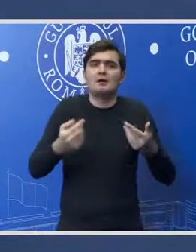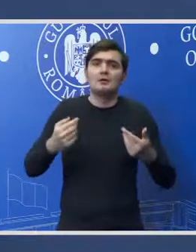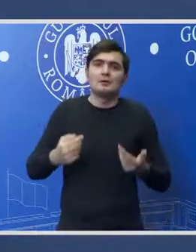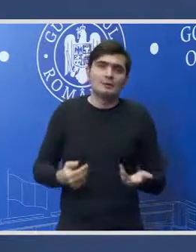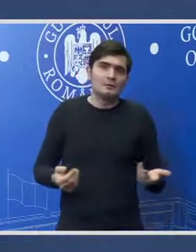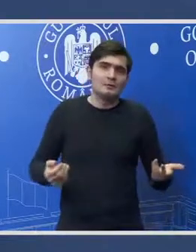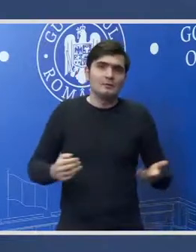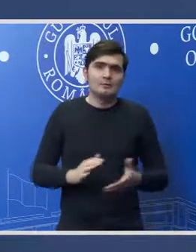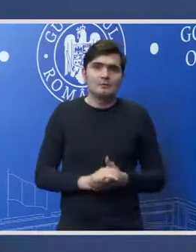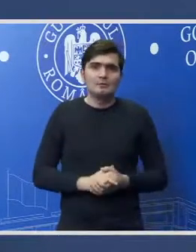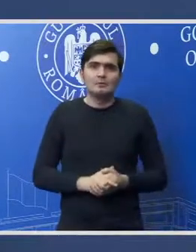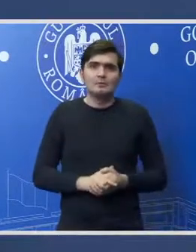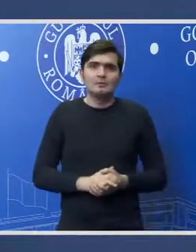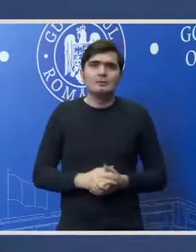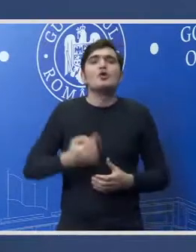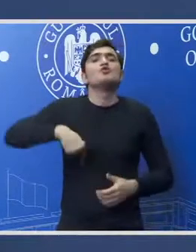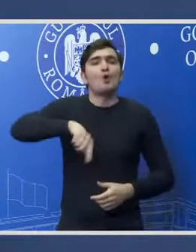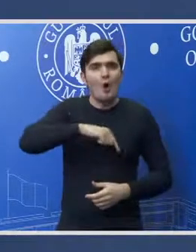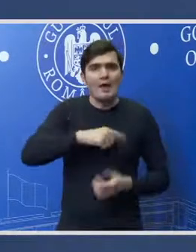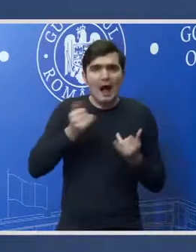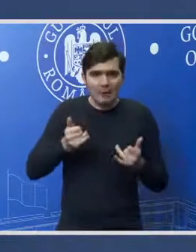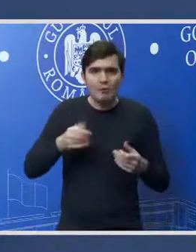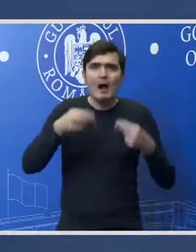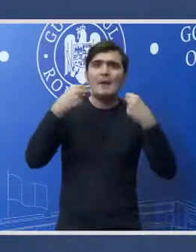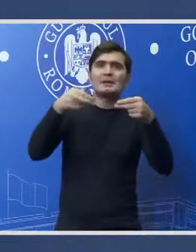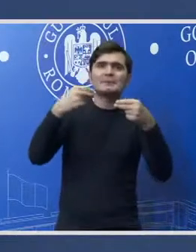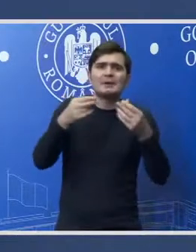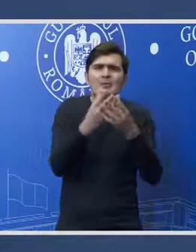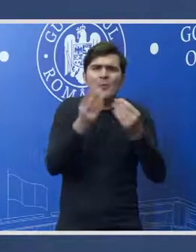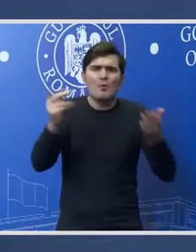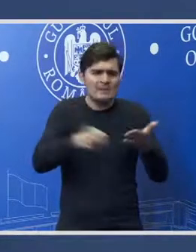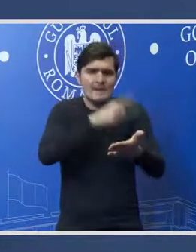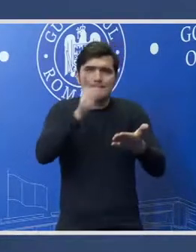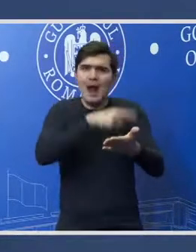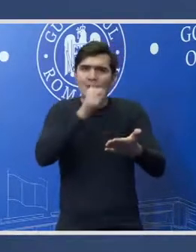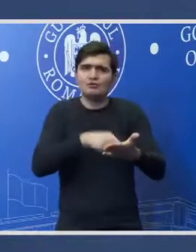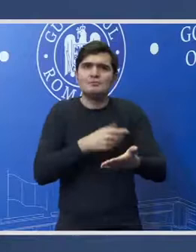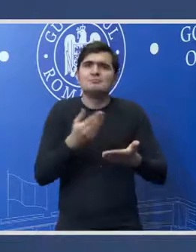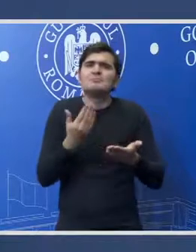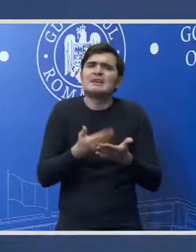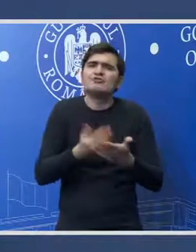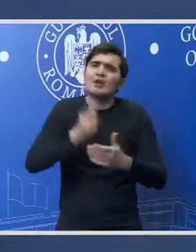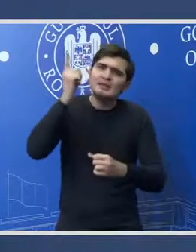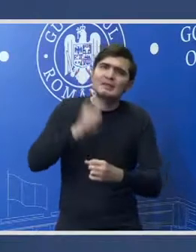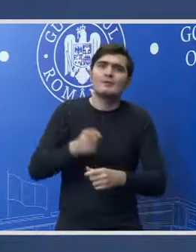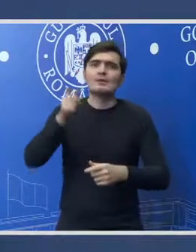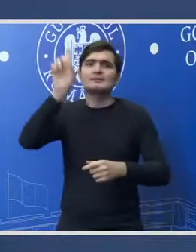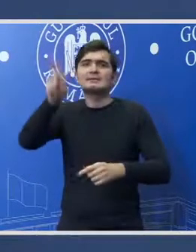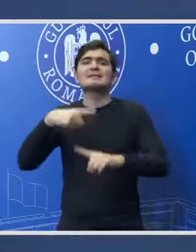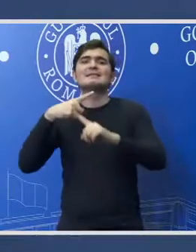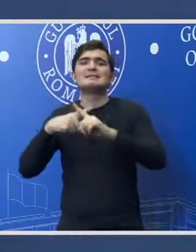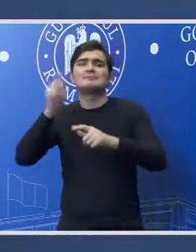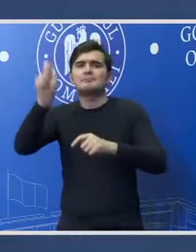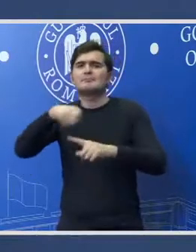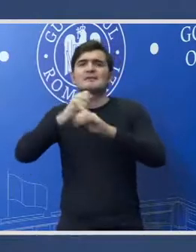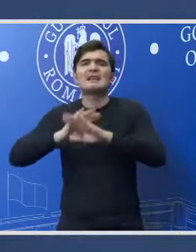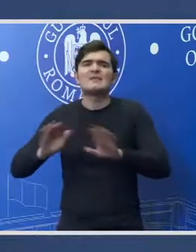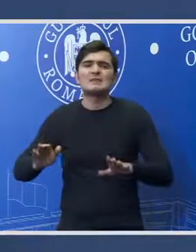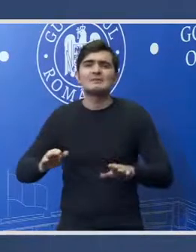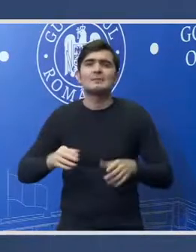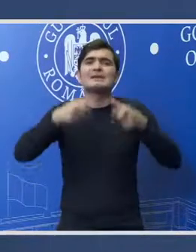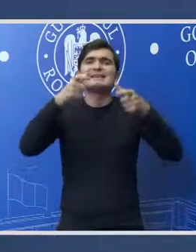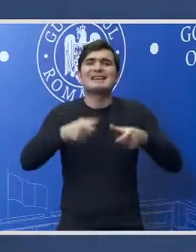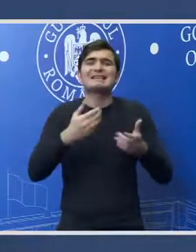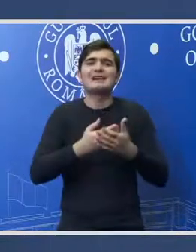pe multe pagini necesitatea desfințării acestei secții de investigare a infracțiunilor din